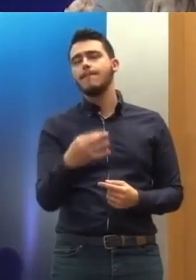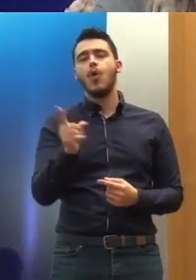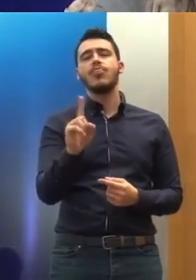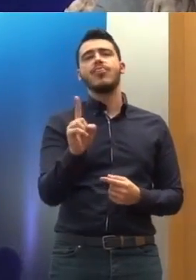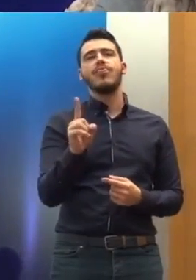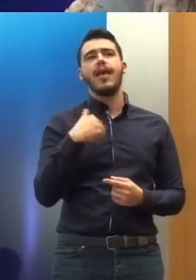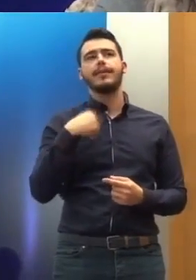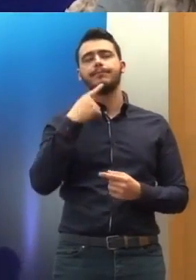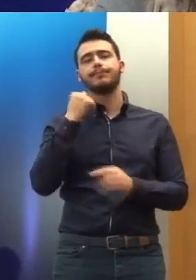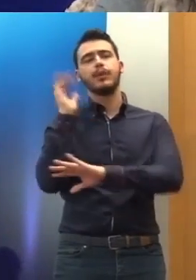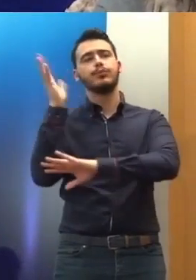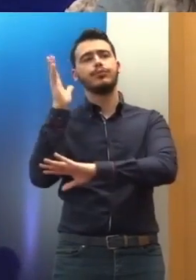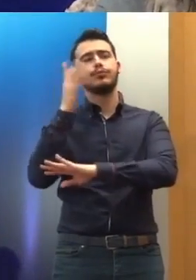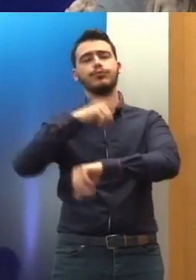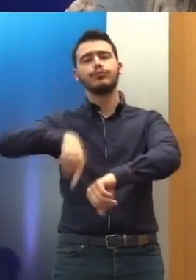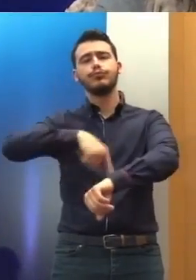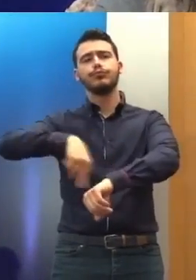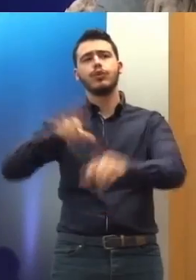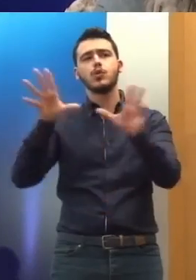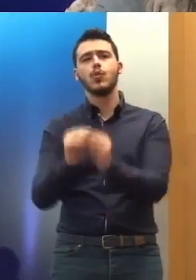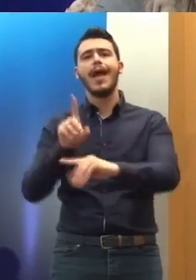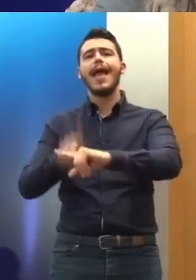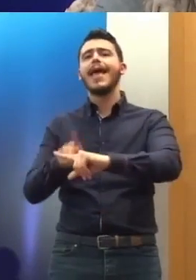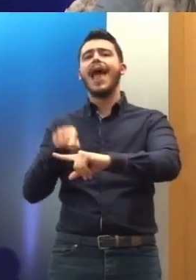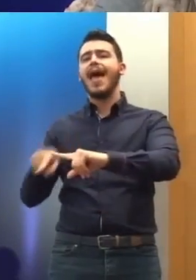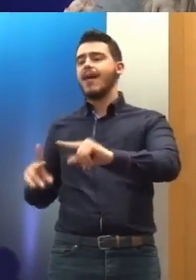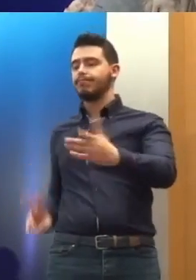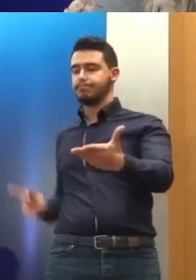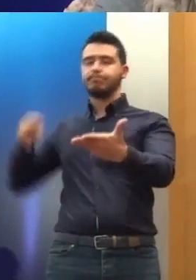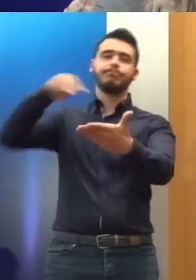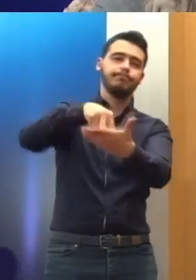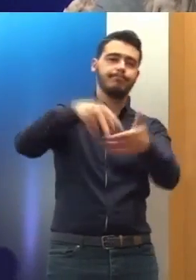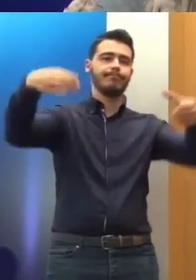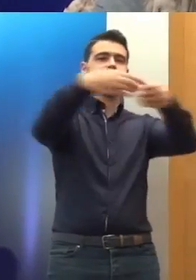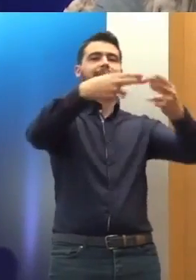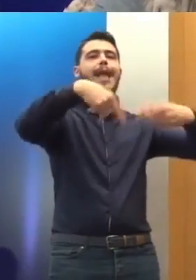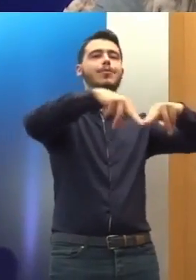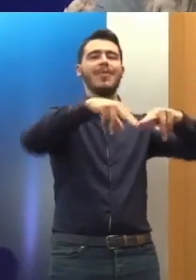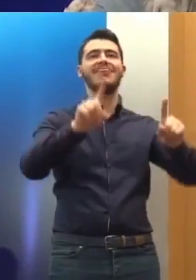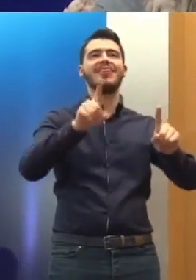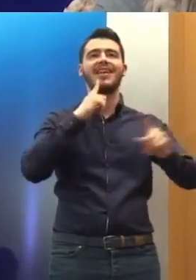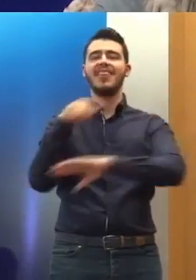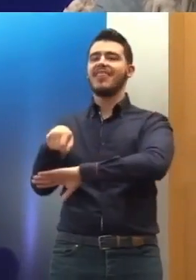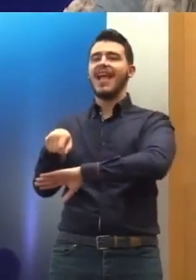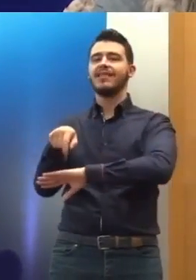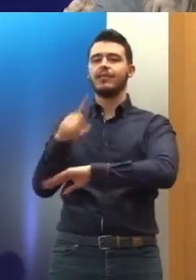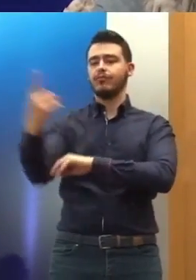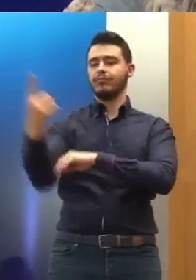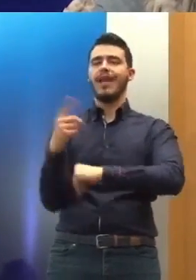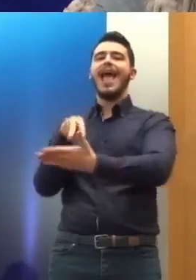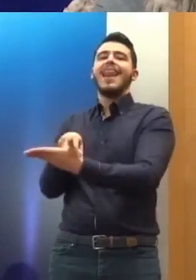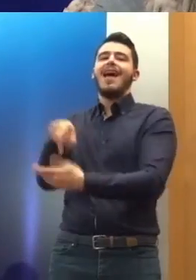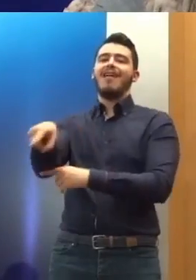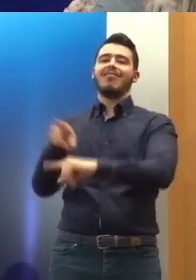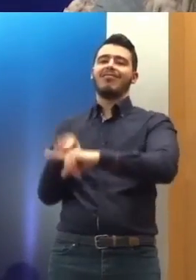μιλήσω σήμερα εδώ για την Ελλάδα ενώπιον της Επιτροπής. Δεν είναι δικαστήριο. Αυτή η Επιτροπή δεν είναι δικαστήριο. Και επομένως,